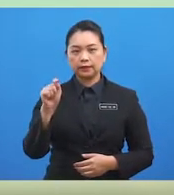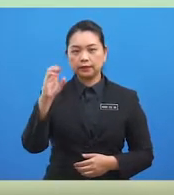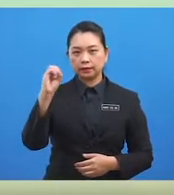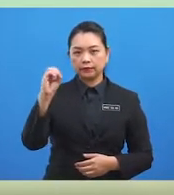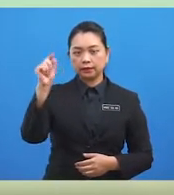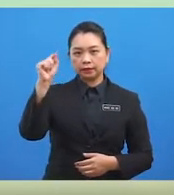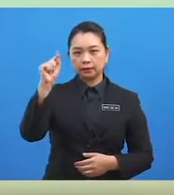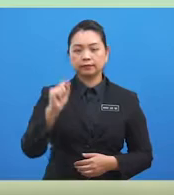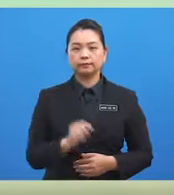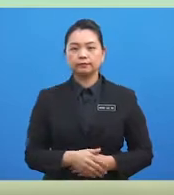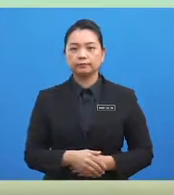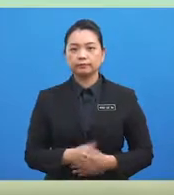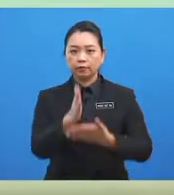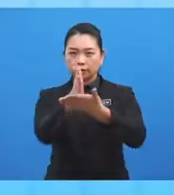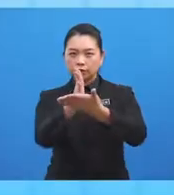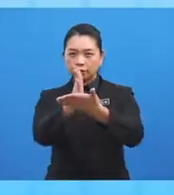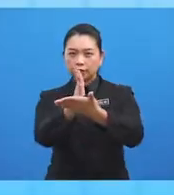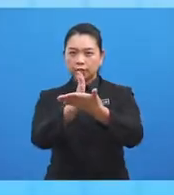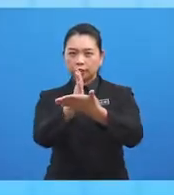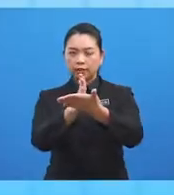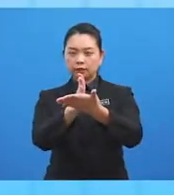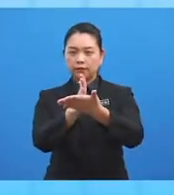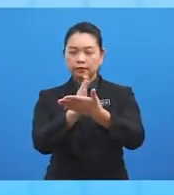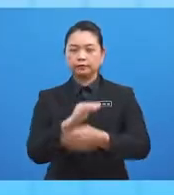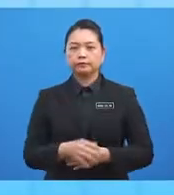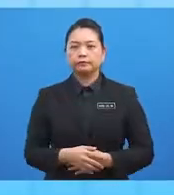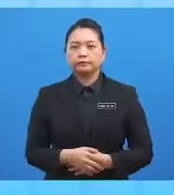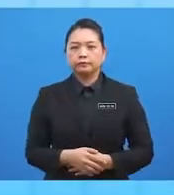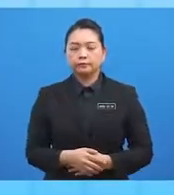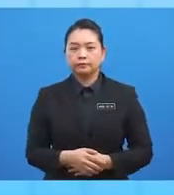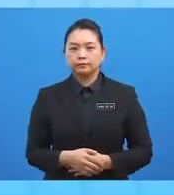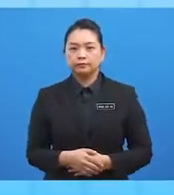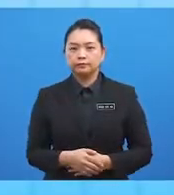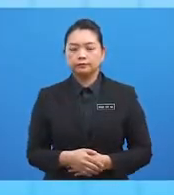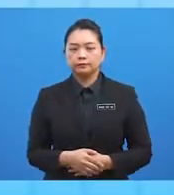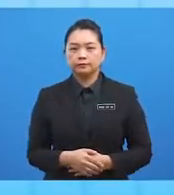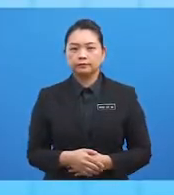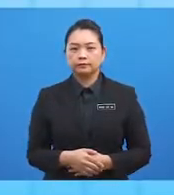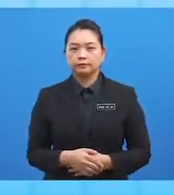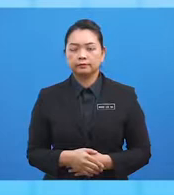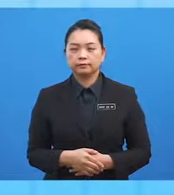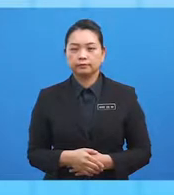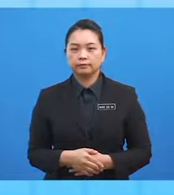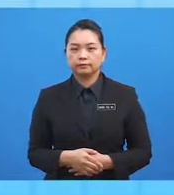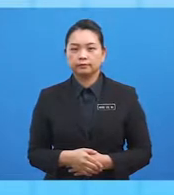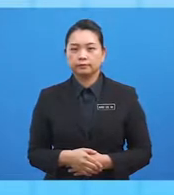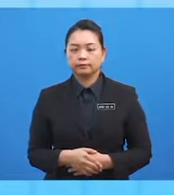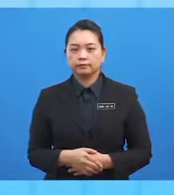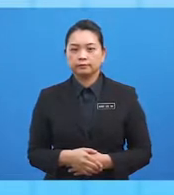sifar darjah di tengah-tengah garis sebagai titik meridian greenish.